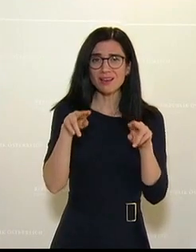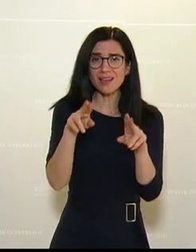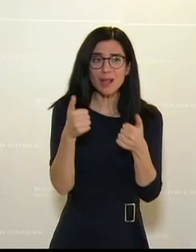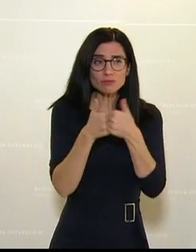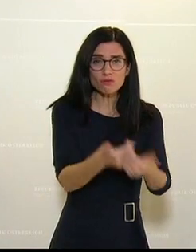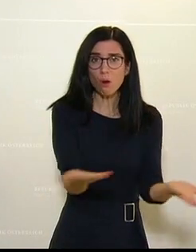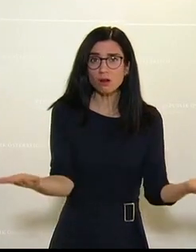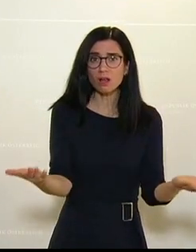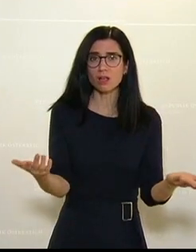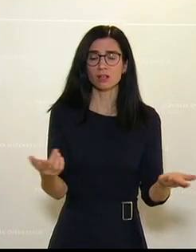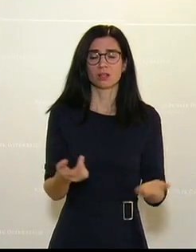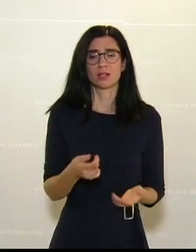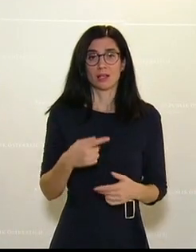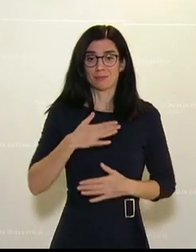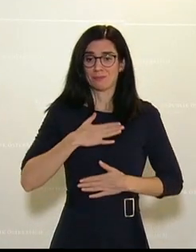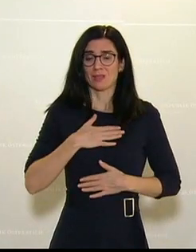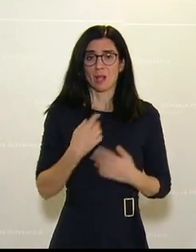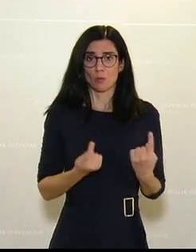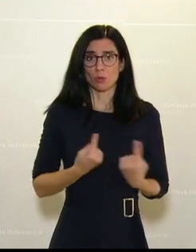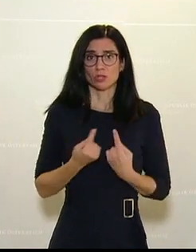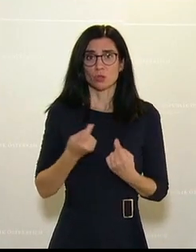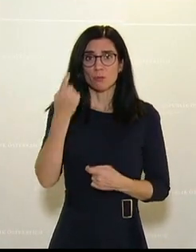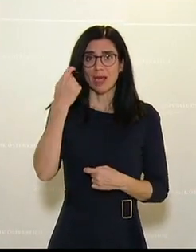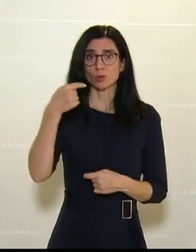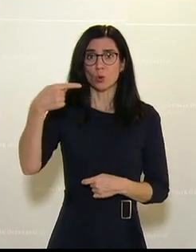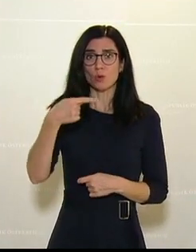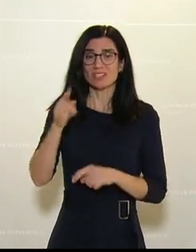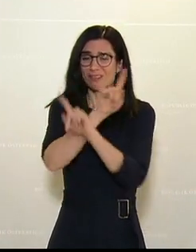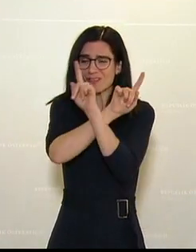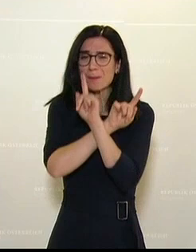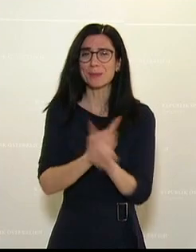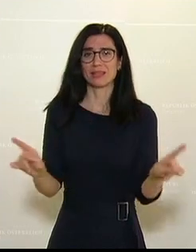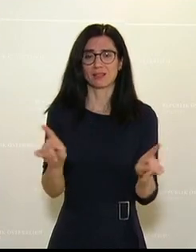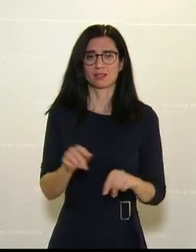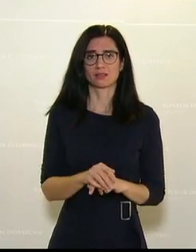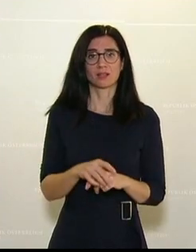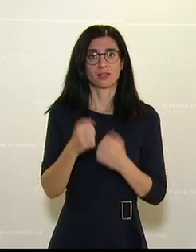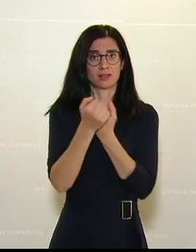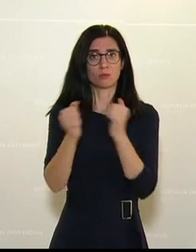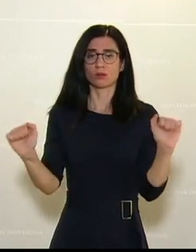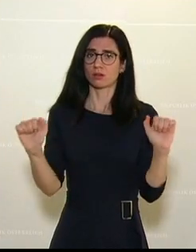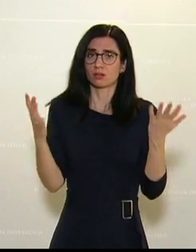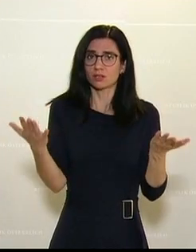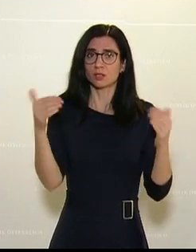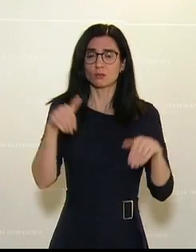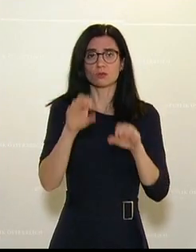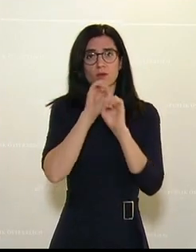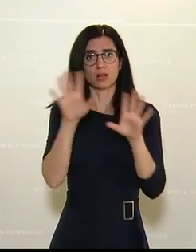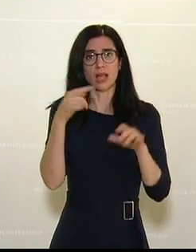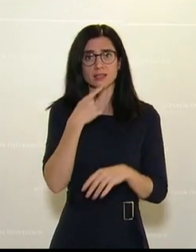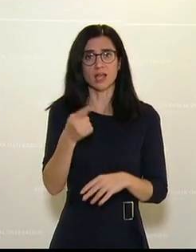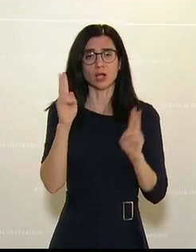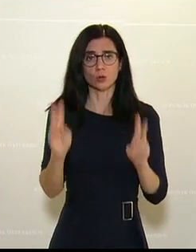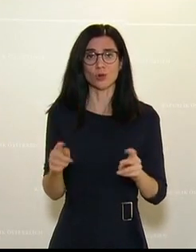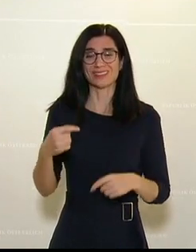kann man unterschiedliche Zugänge haben. Unsere Position dabei ist, Glyphosat verbieten. Das muss in der Demokratie möglich sein. Auch dazu stehen